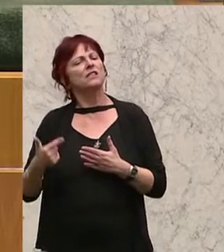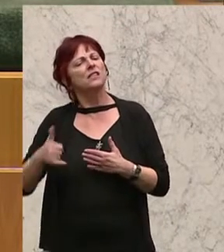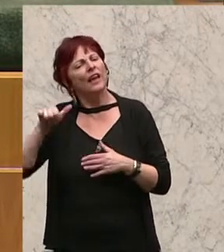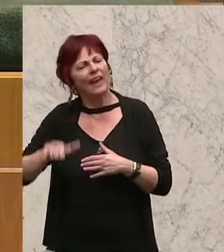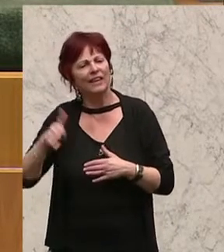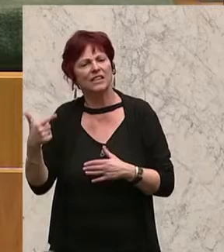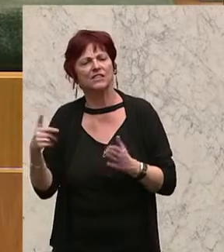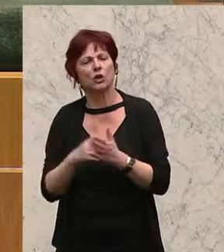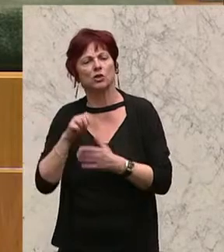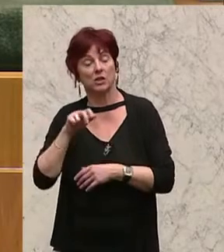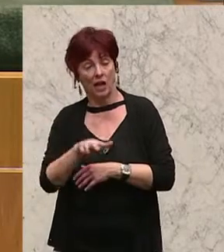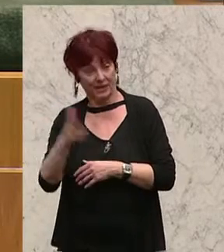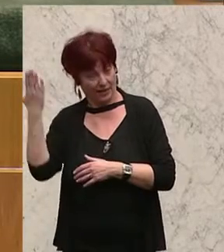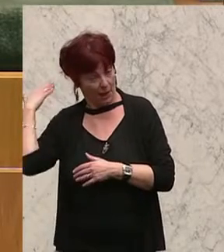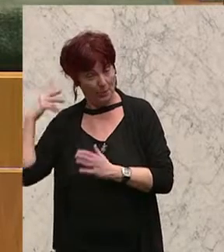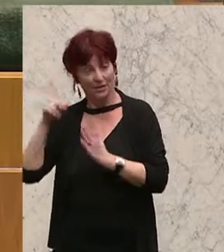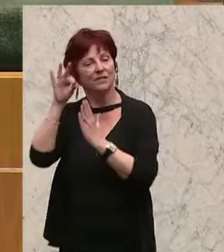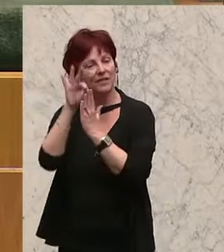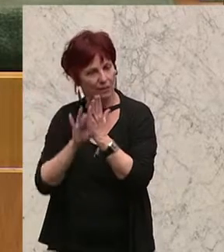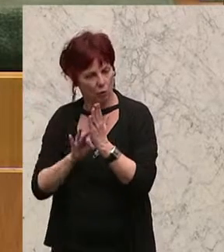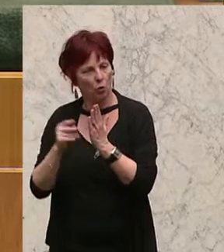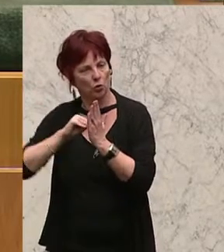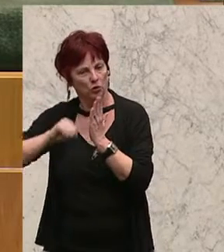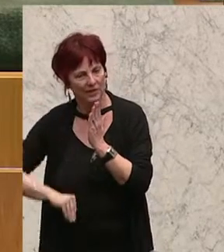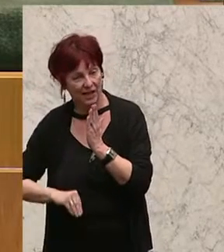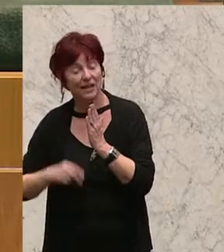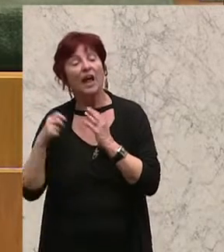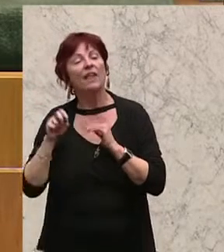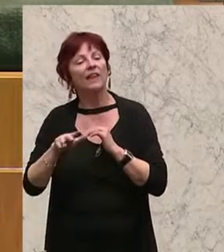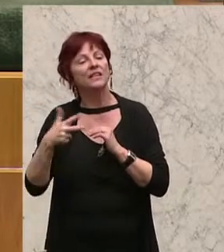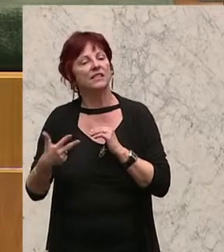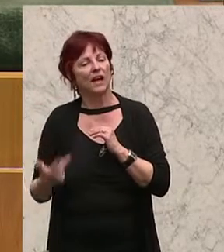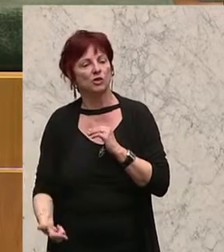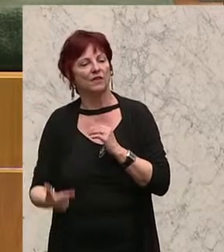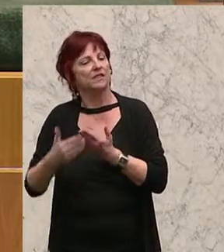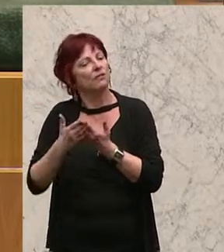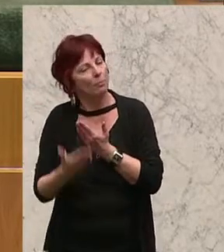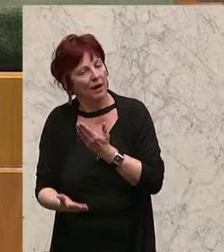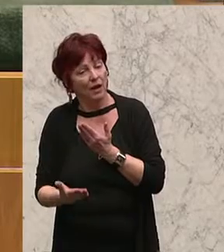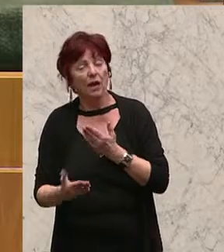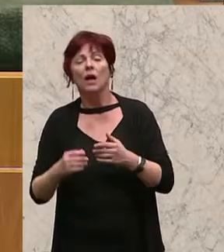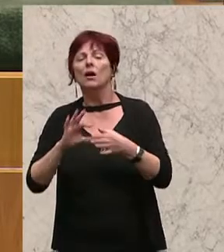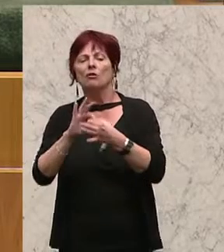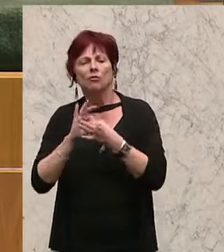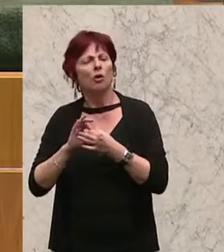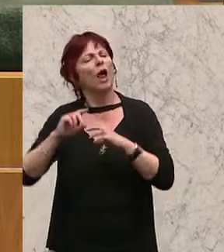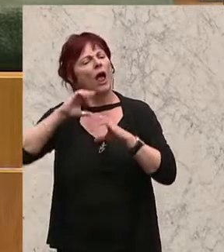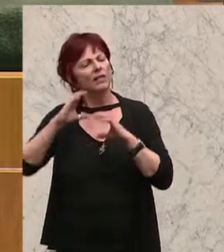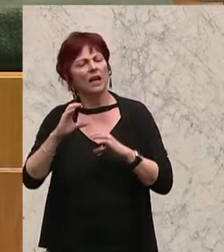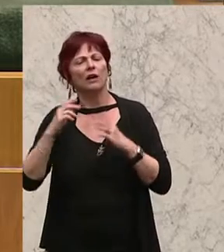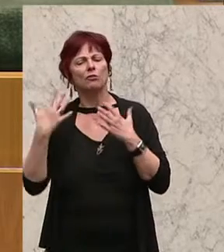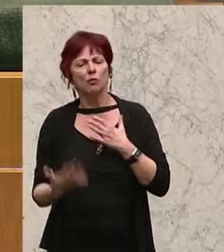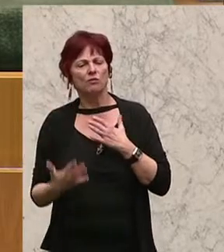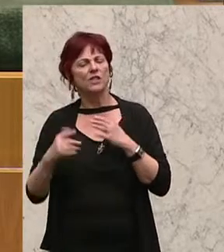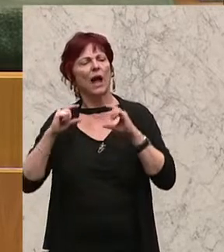unterzeichneten Protokolls in 1323 der Beilagen gemäß Artikel 50 Absatz 1 Ziffer 1